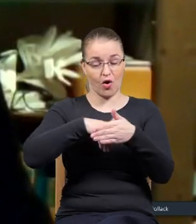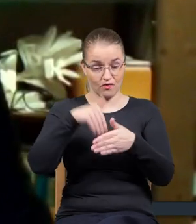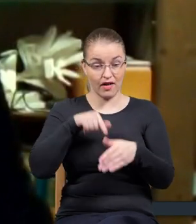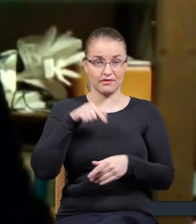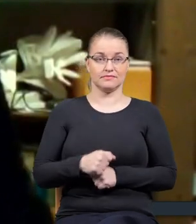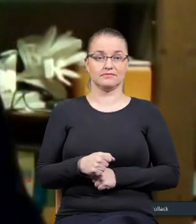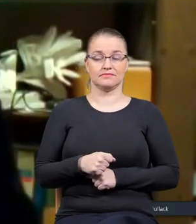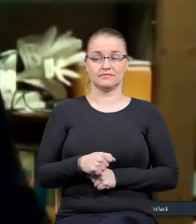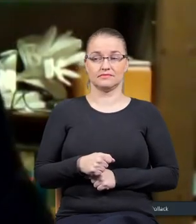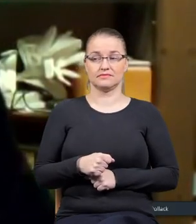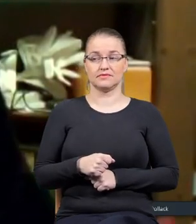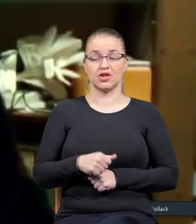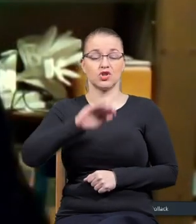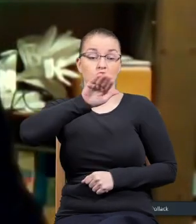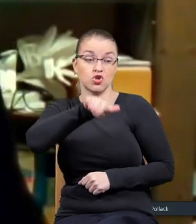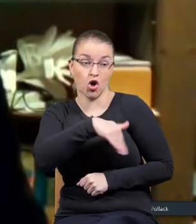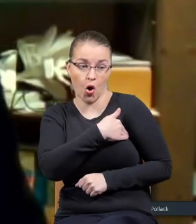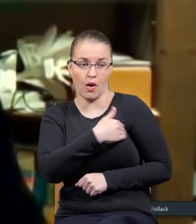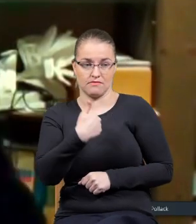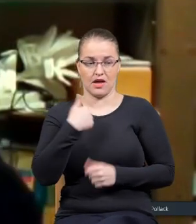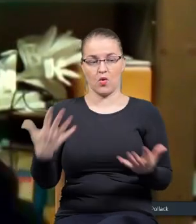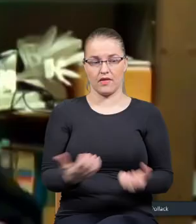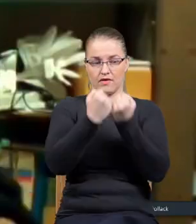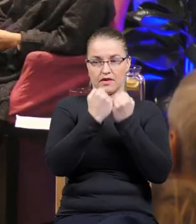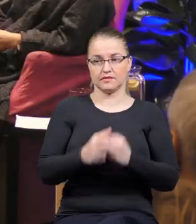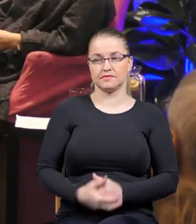i to szkoła mnie uratowała.